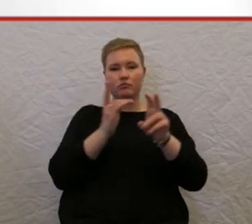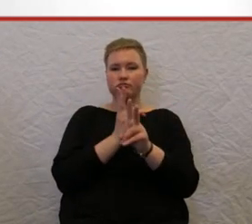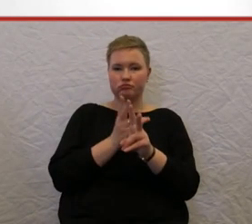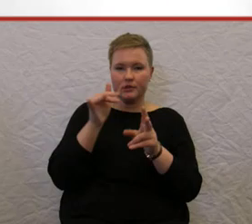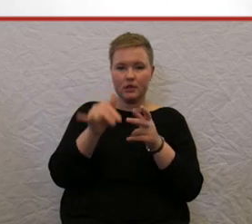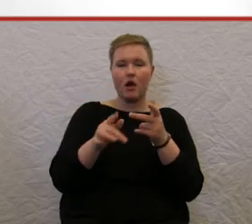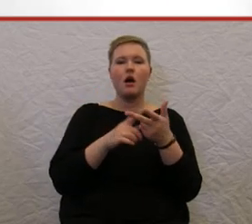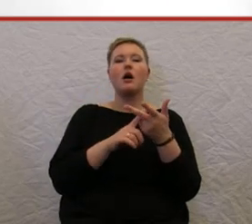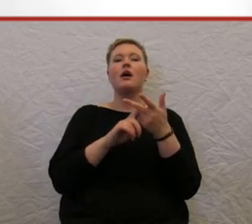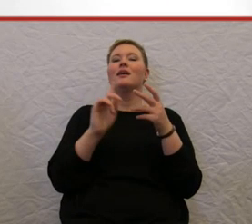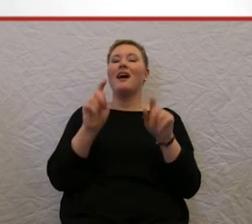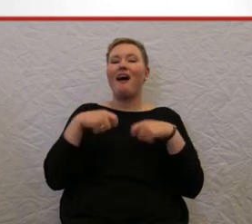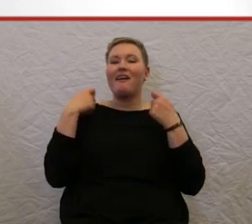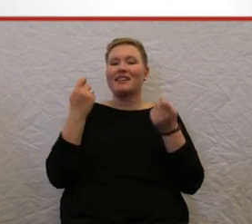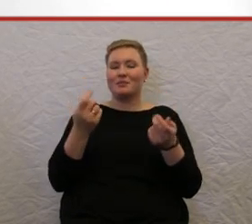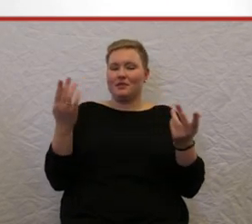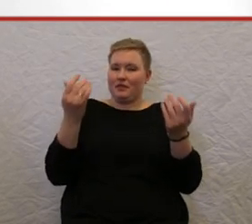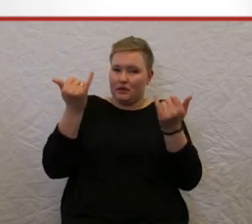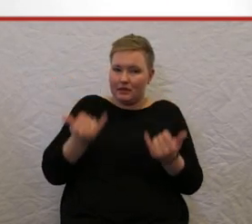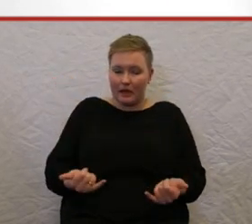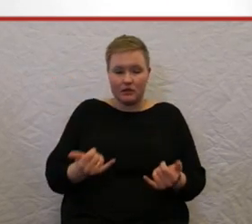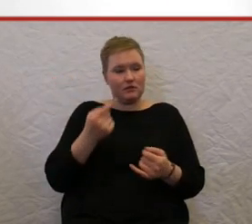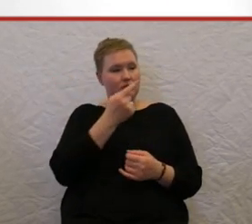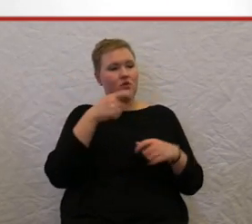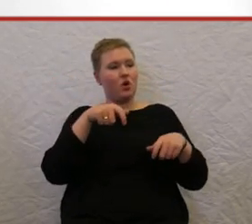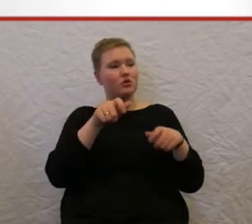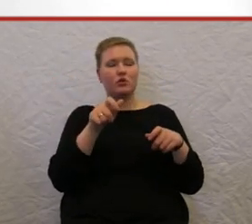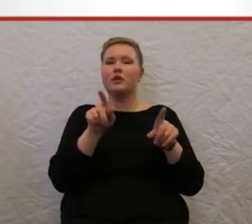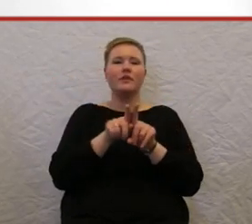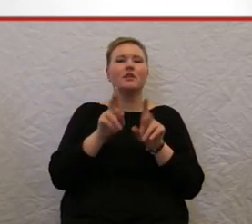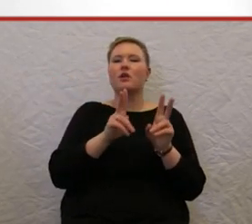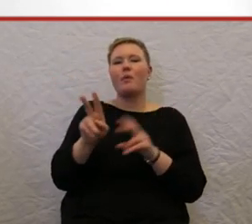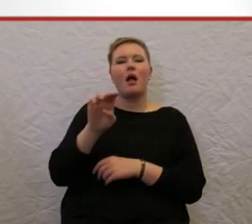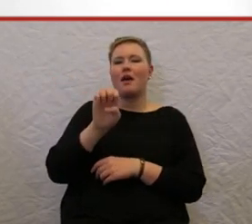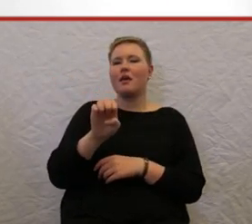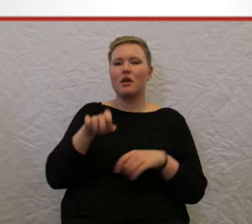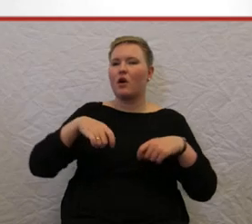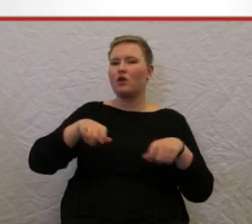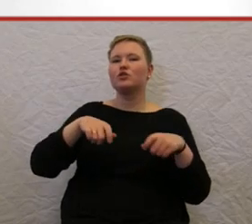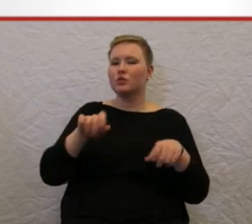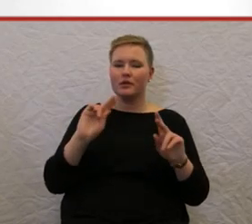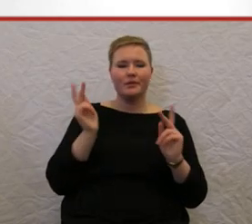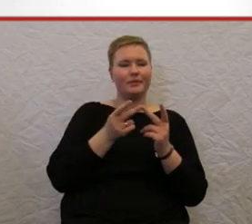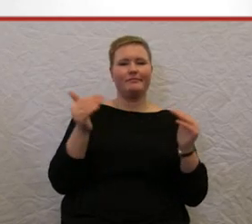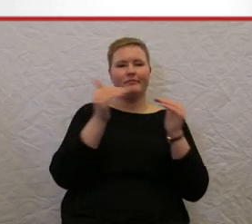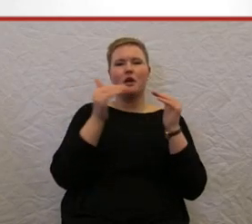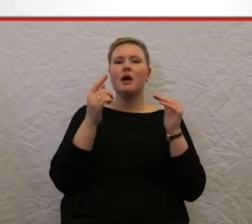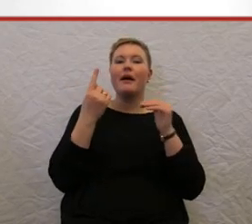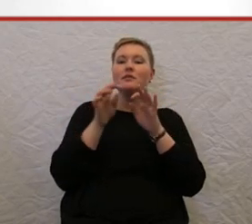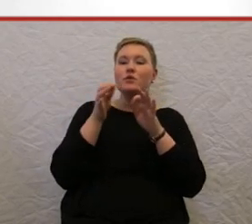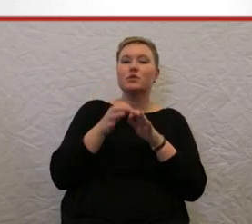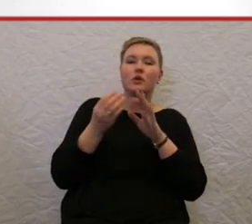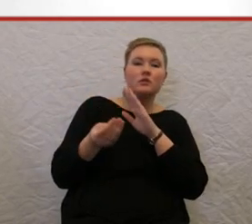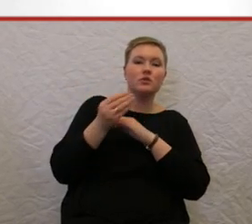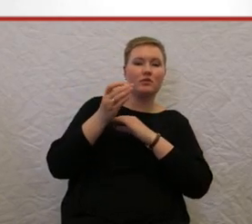und was dazu führt, ist, dass das Ding jetzt eigentlich genauso gut ist wie ein normaler Elektrorollstuhl, aber keine einzige Funktionalität hat,